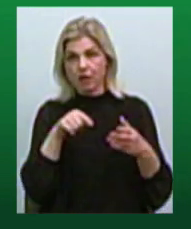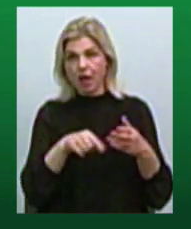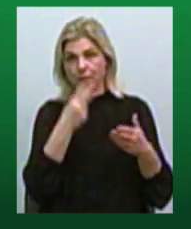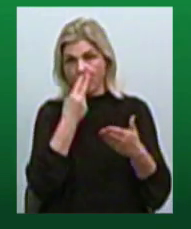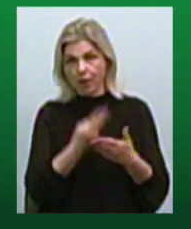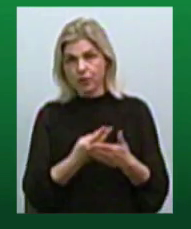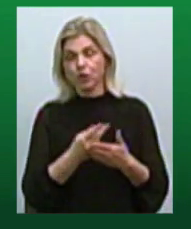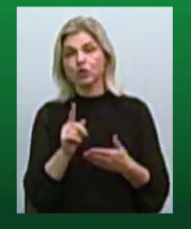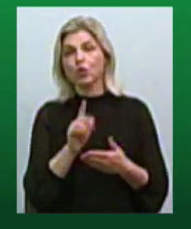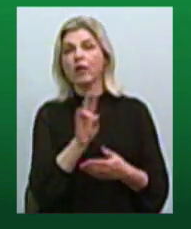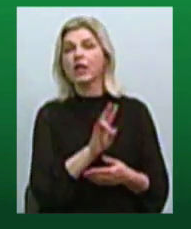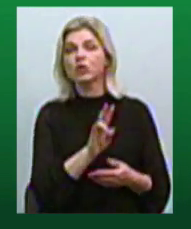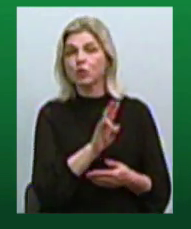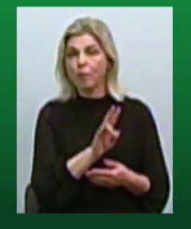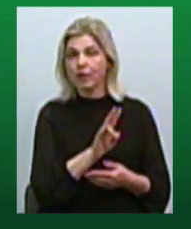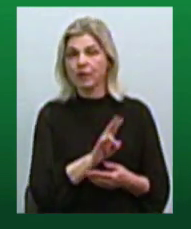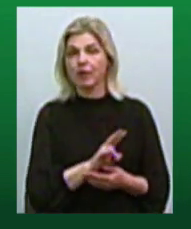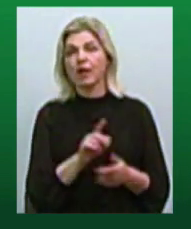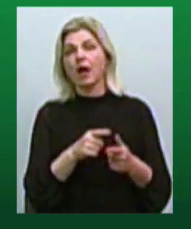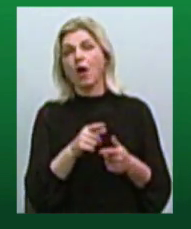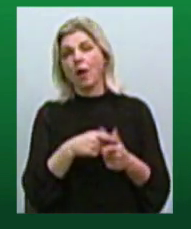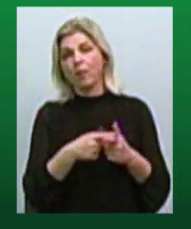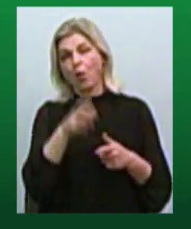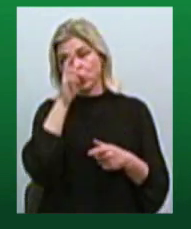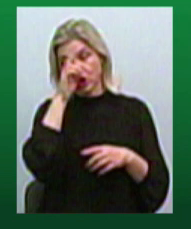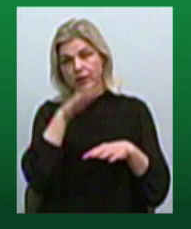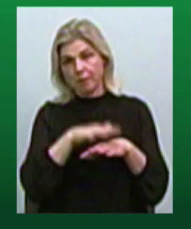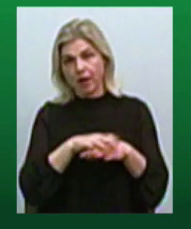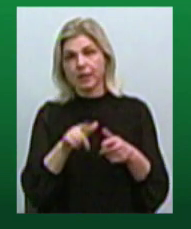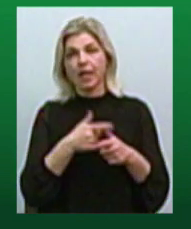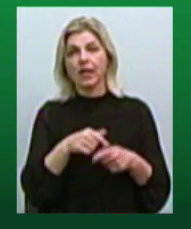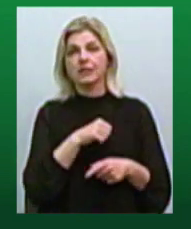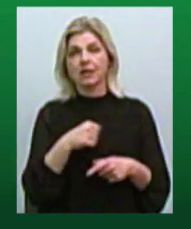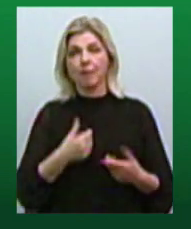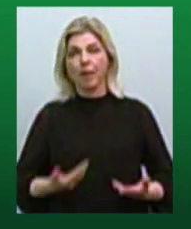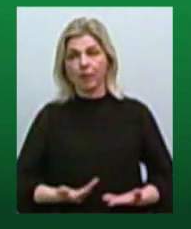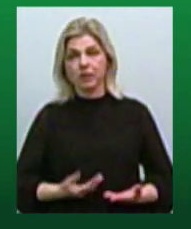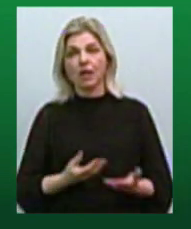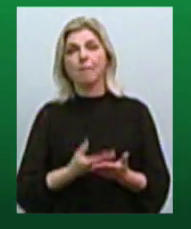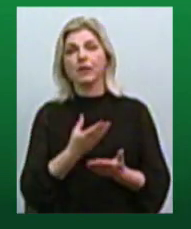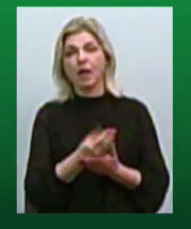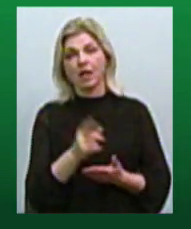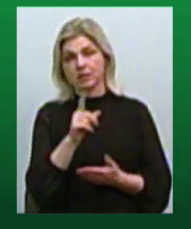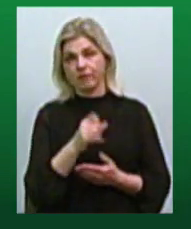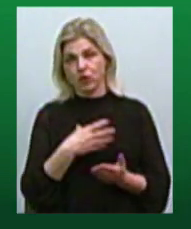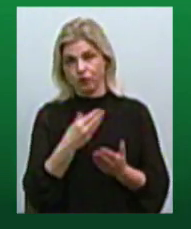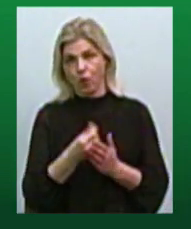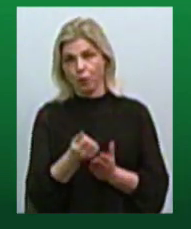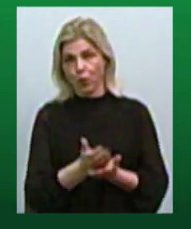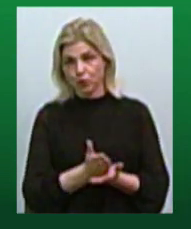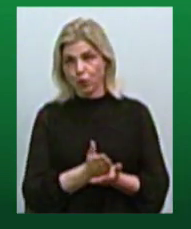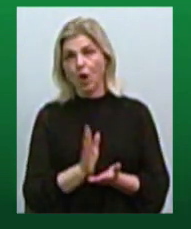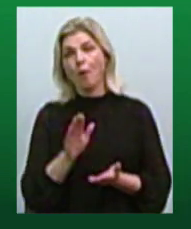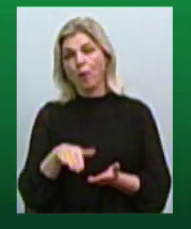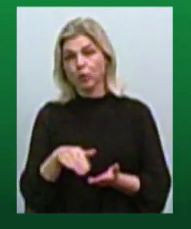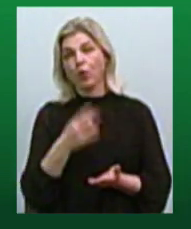в листопаді або Ощадбанк, або самі мешканці сплатять за свою послугу. І тоді